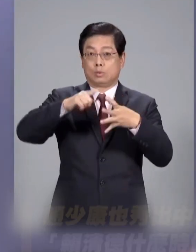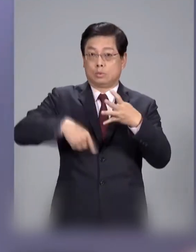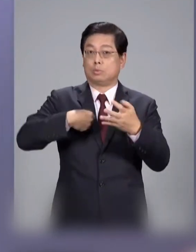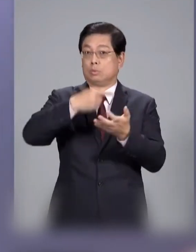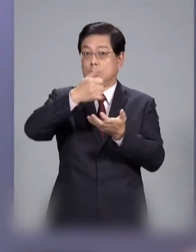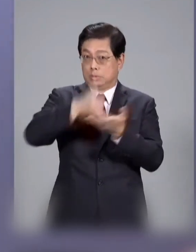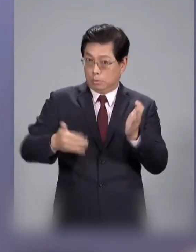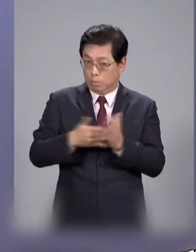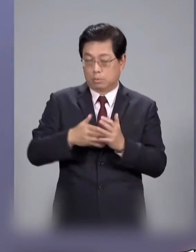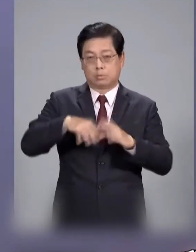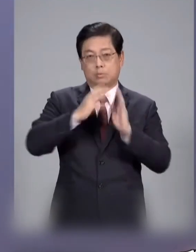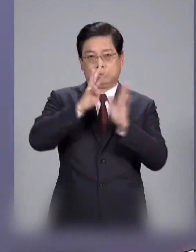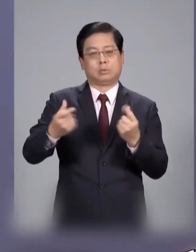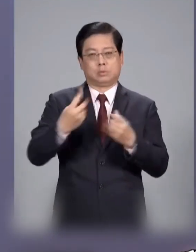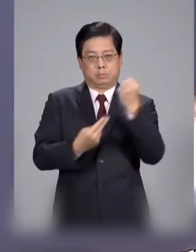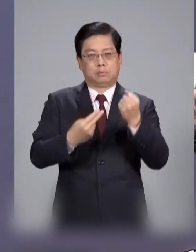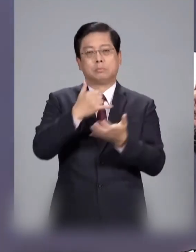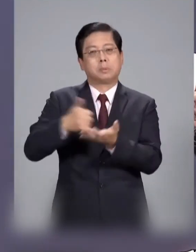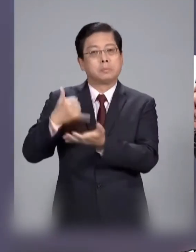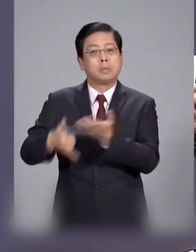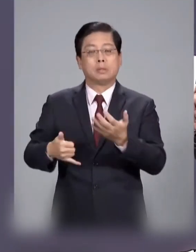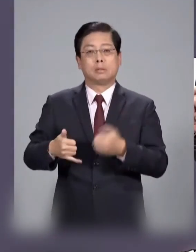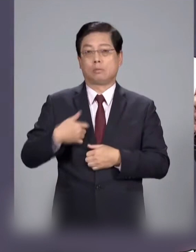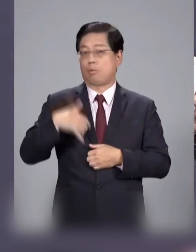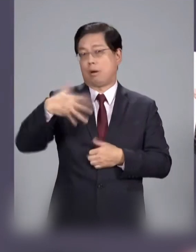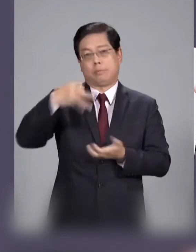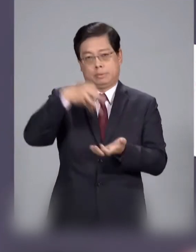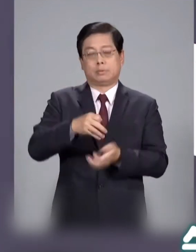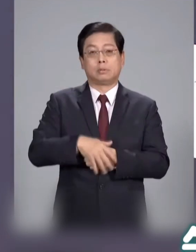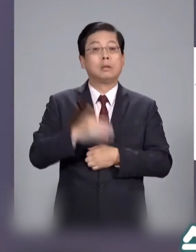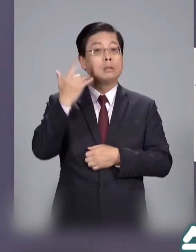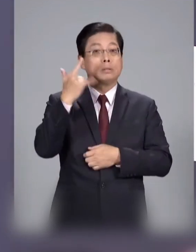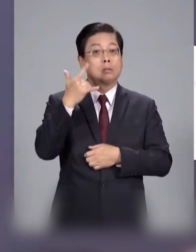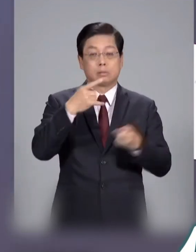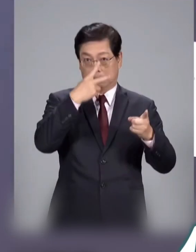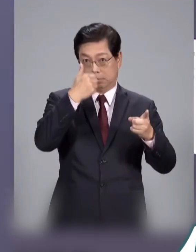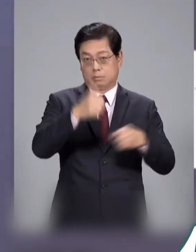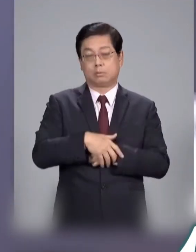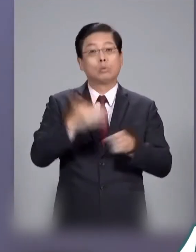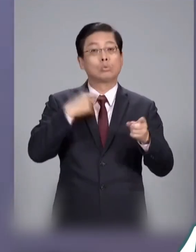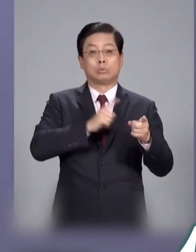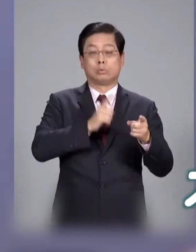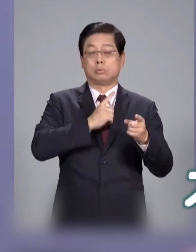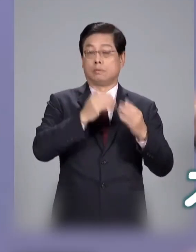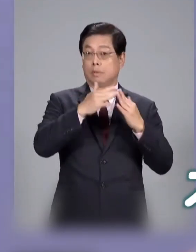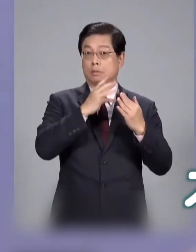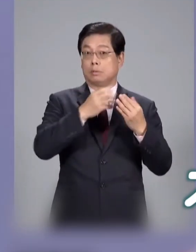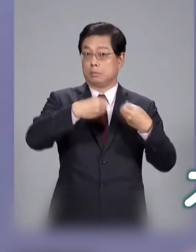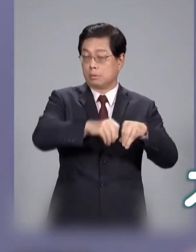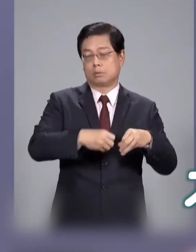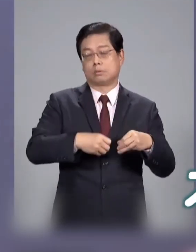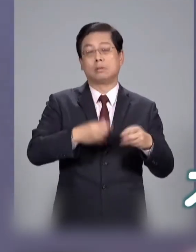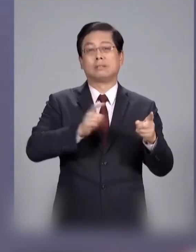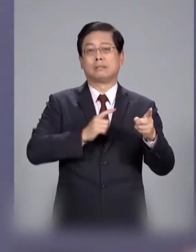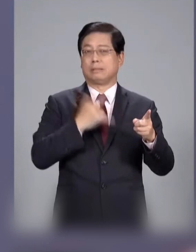总经理也迟了我就说我只是没签名嘛等赖清德你什么时候捐忙个蛋了啦要